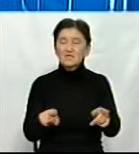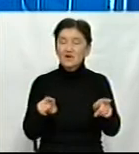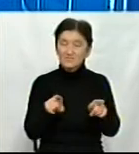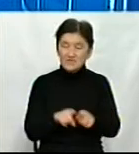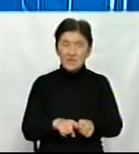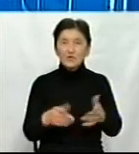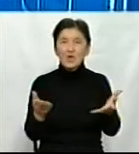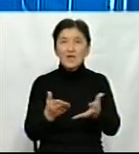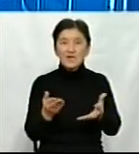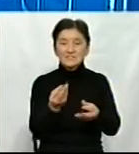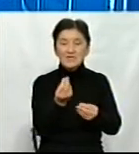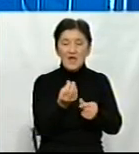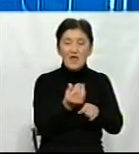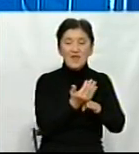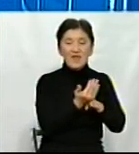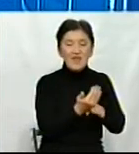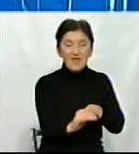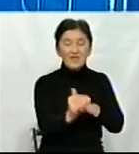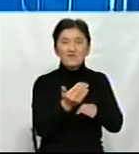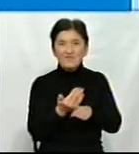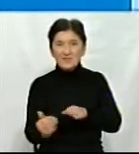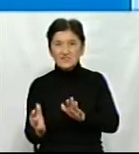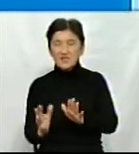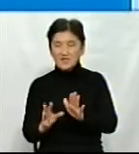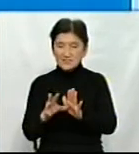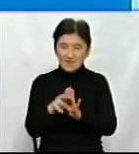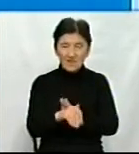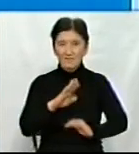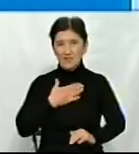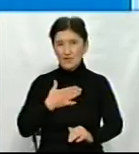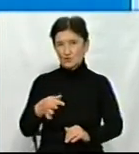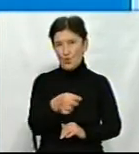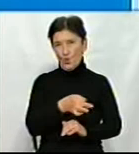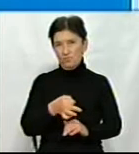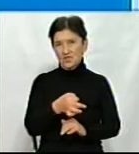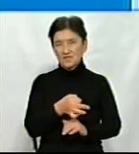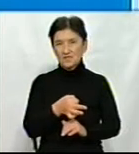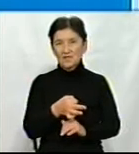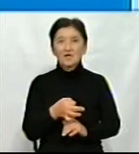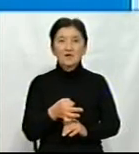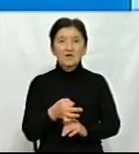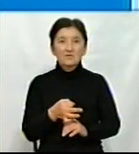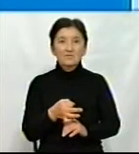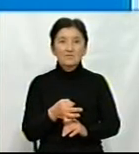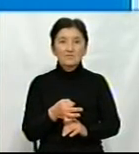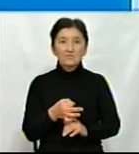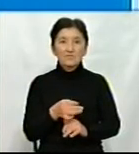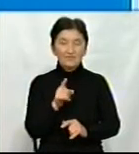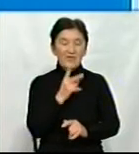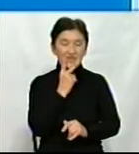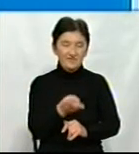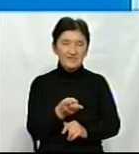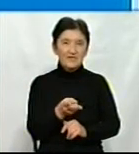якісь інвестиції рухалися в нашу область? Які це були інвестиції? Ну, дивіться.